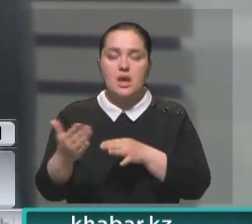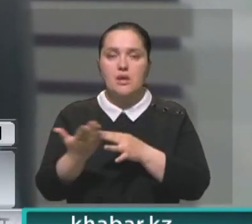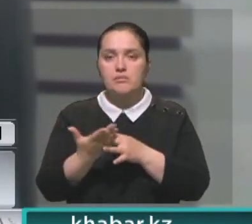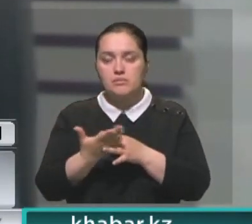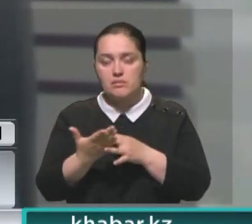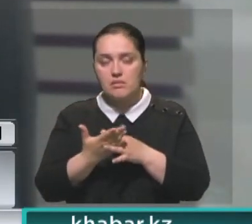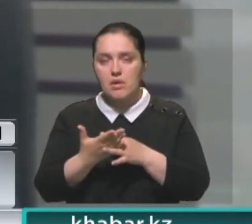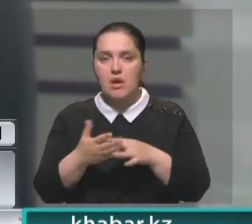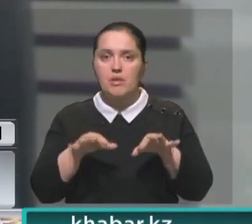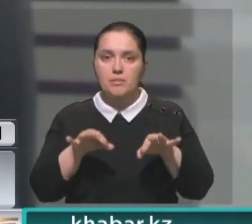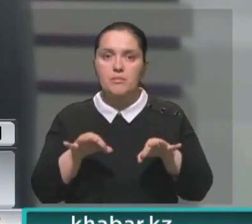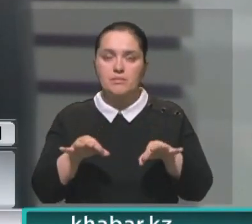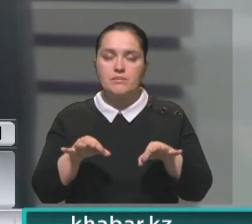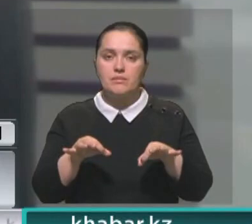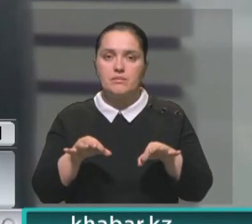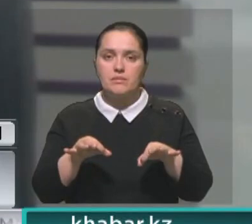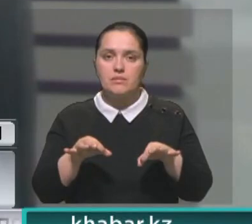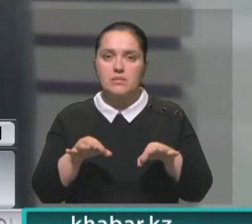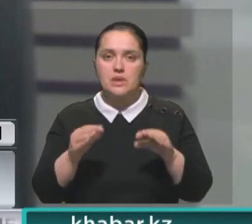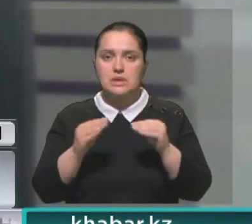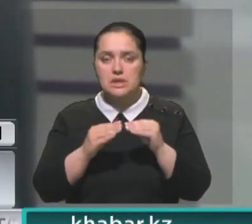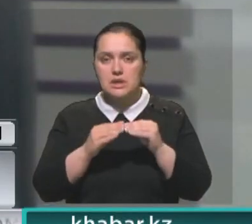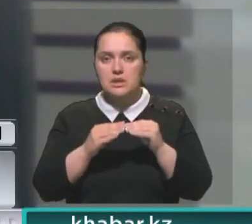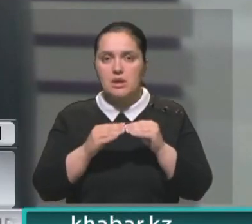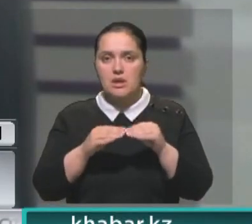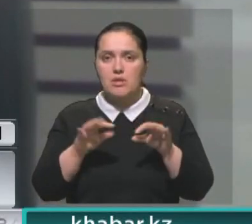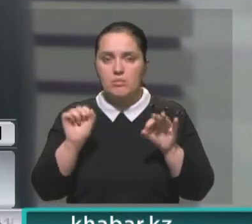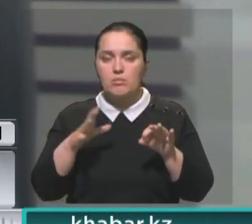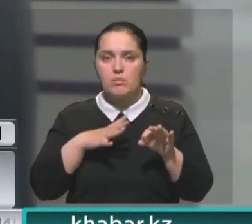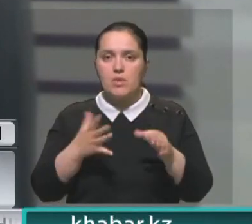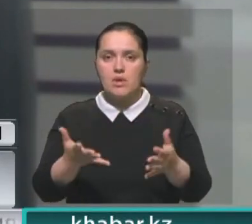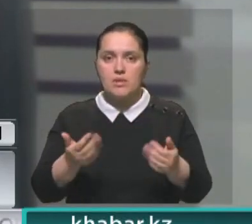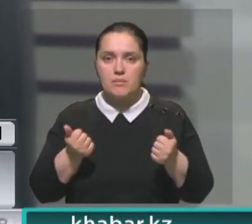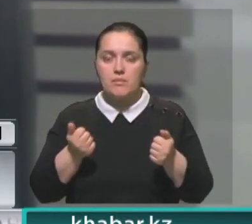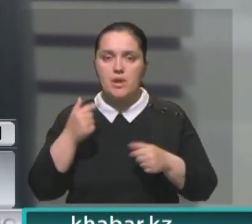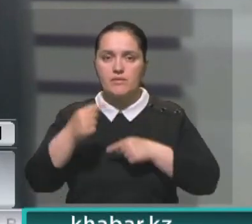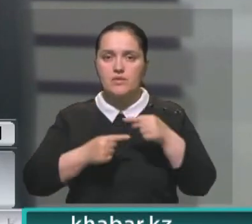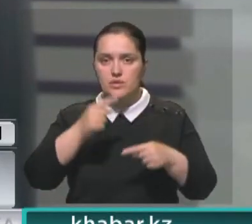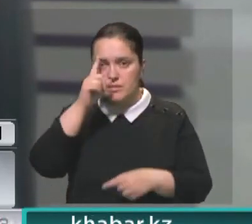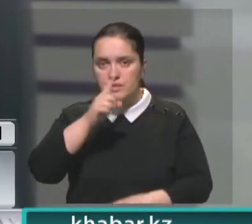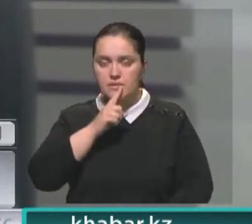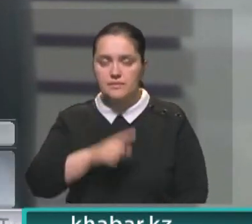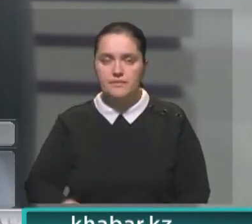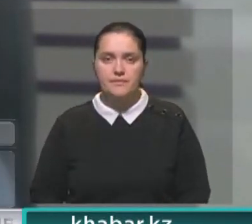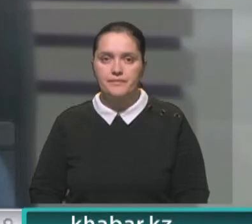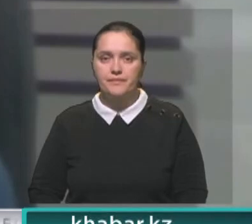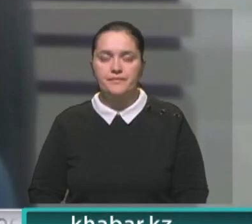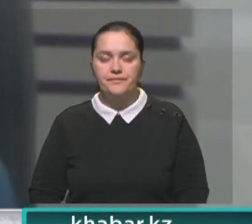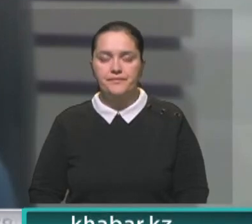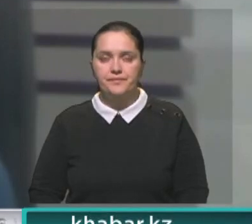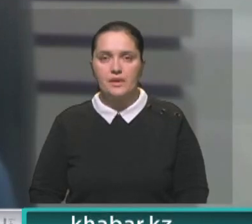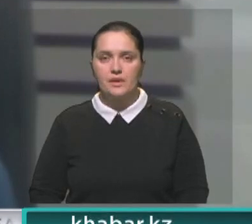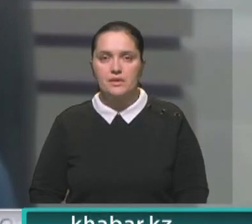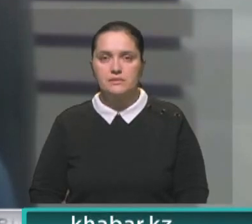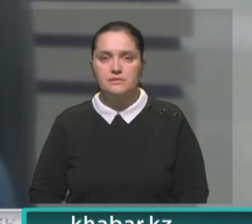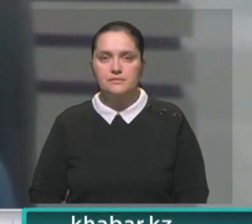по грубому расчету, где-то 10 автомобилей могут уже приобрести в следующем месяце. По револьверному механизму.